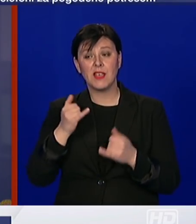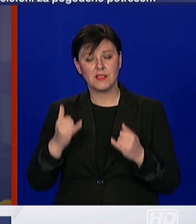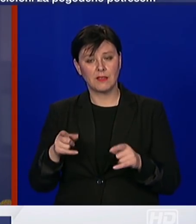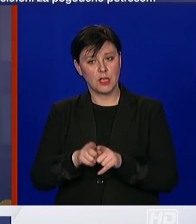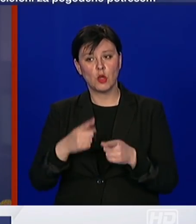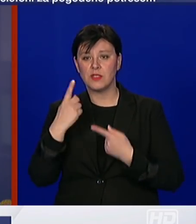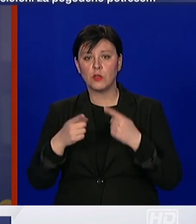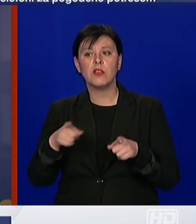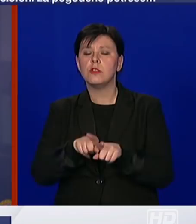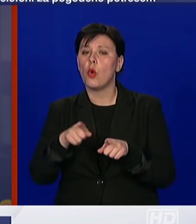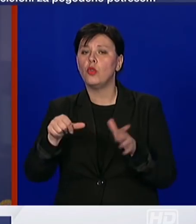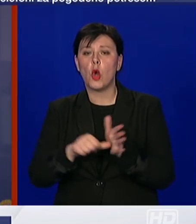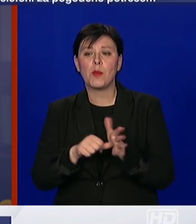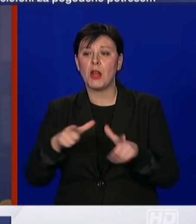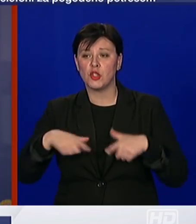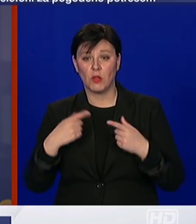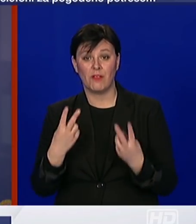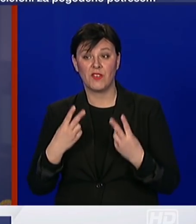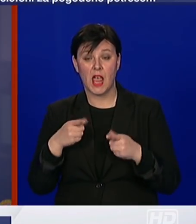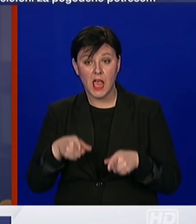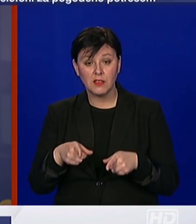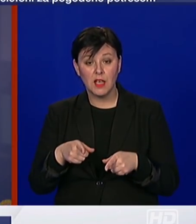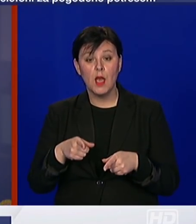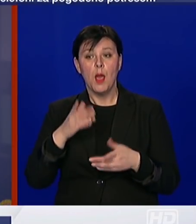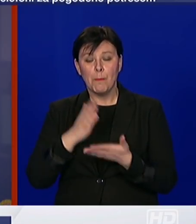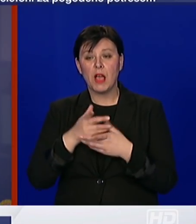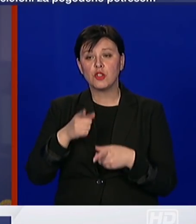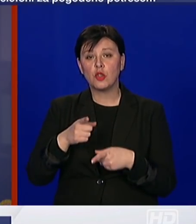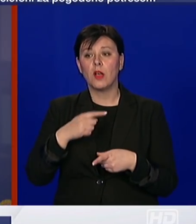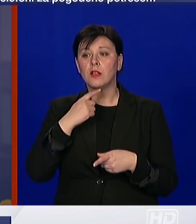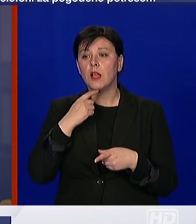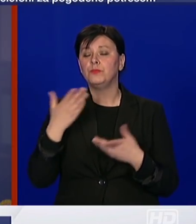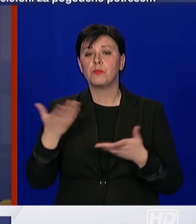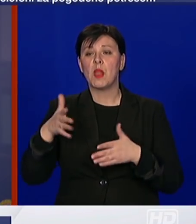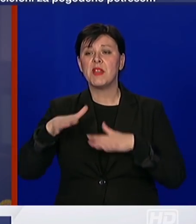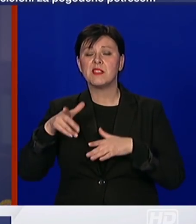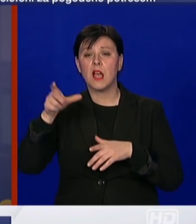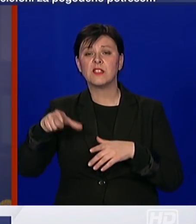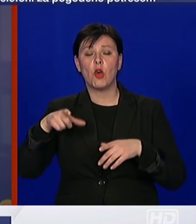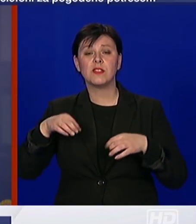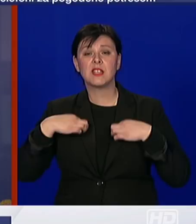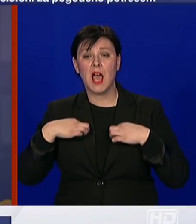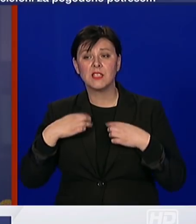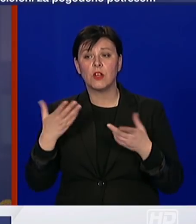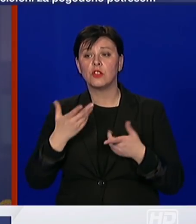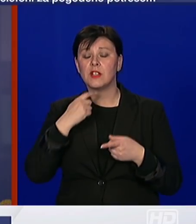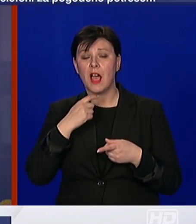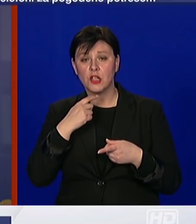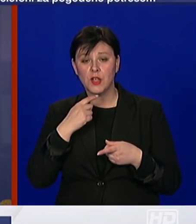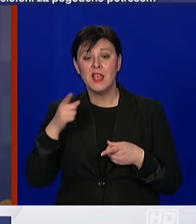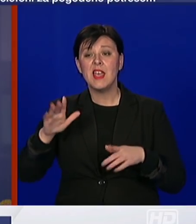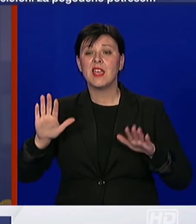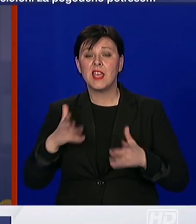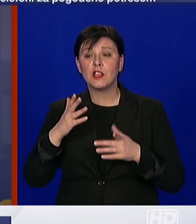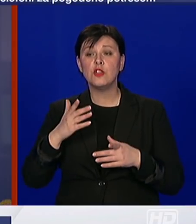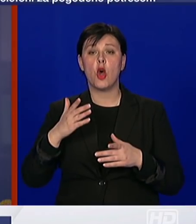a u normalnom životu i to upravo naglašava ona nastojenja koje ministarstvo zdravstva ima i koje promišljenja da hitnu